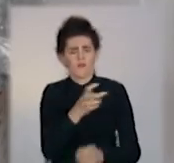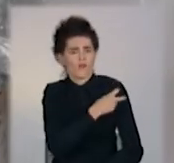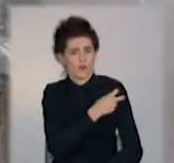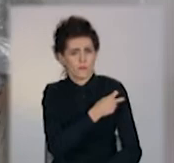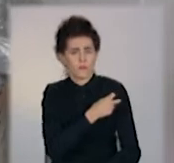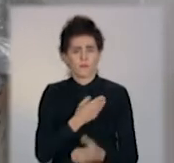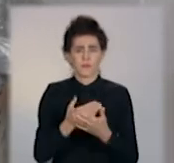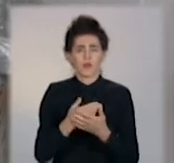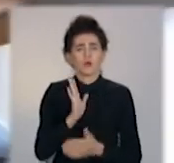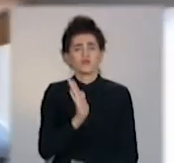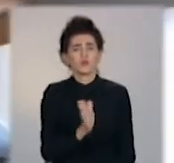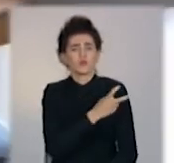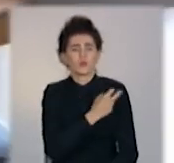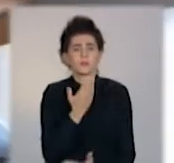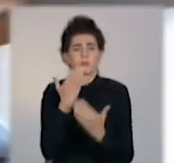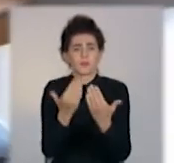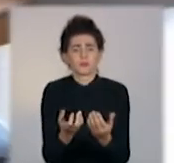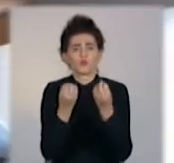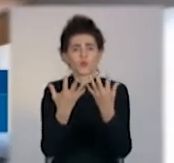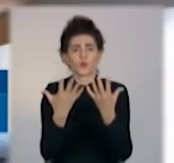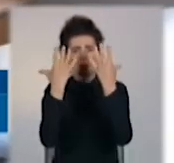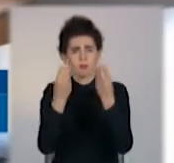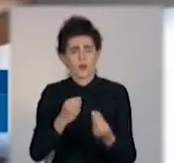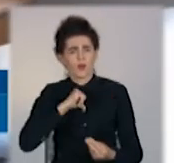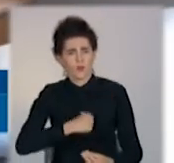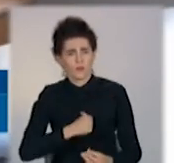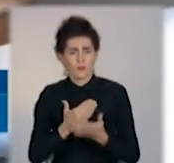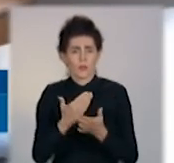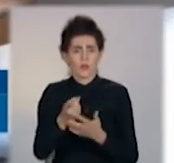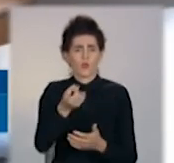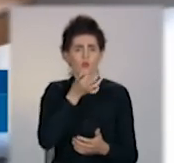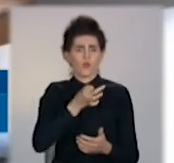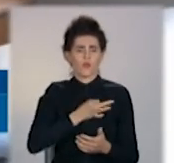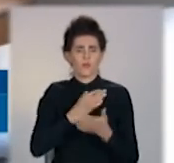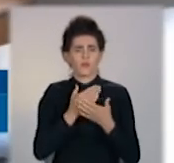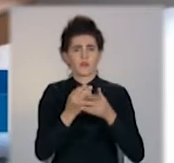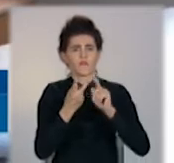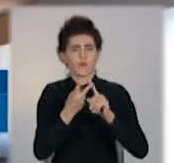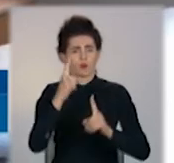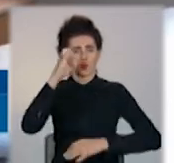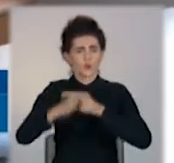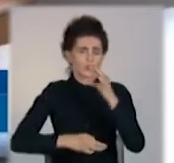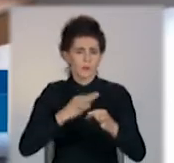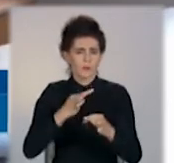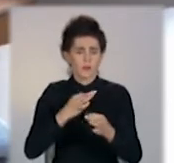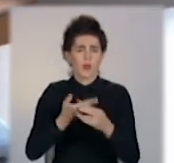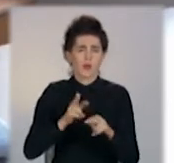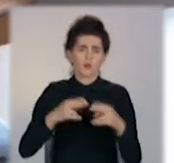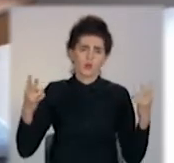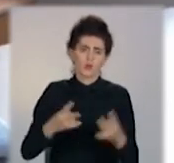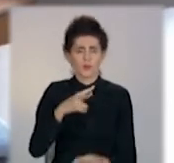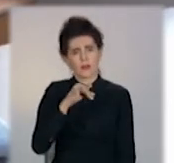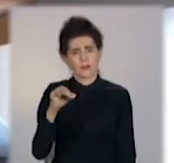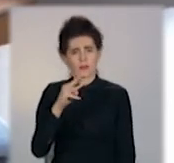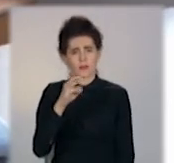Доктор задаст вопрос, скільки дні у вас этот кашель? Человек отвечає, вторі сутки. Скажіть, пожалуйста, раціонально проводити цей тест,